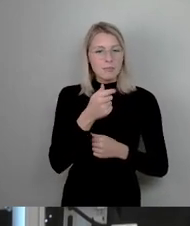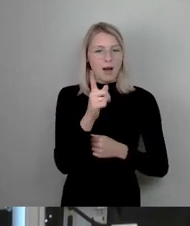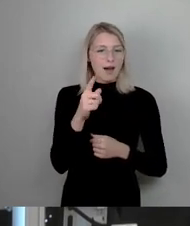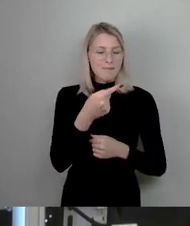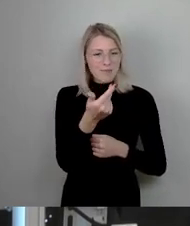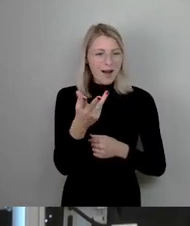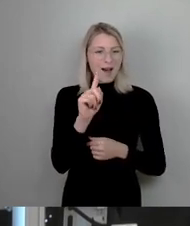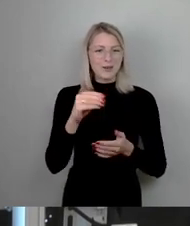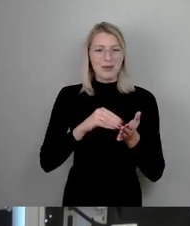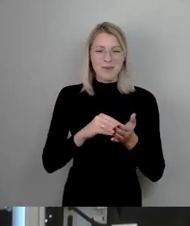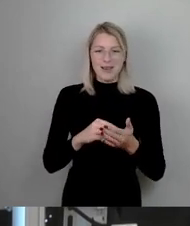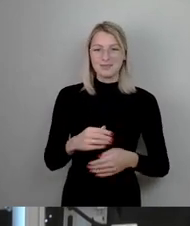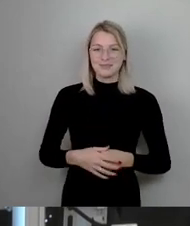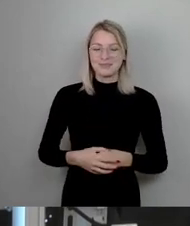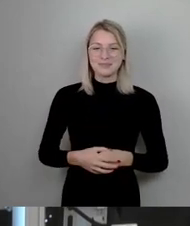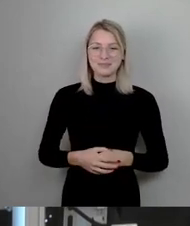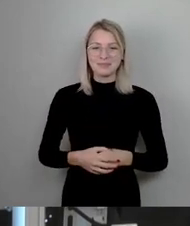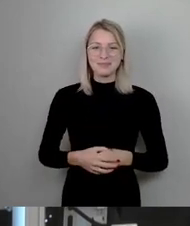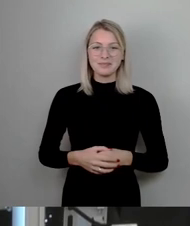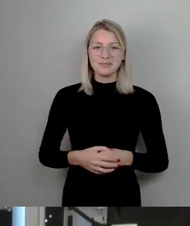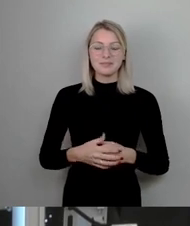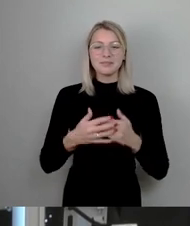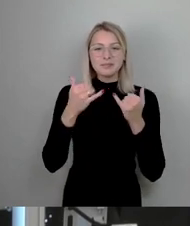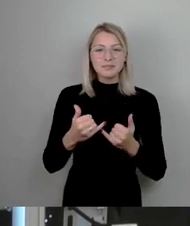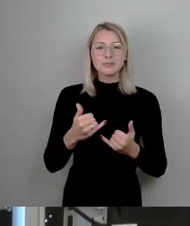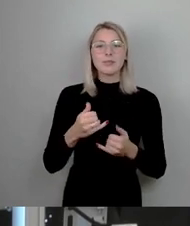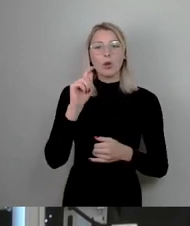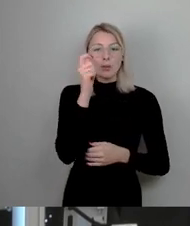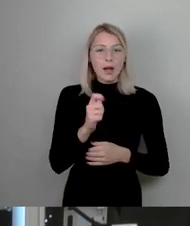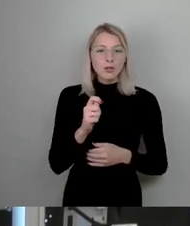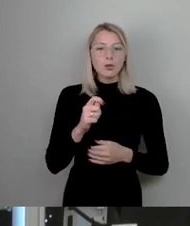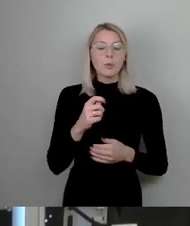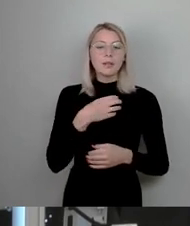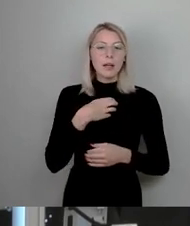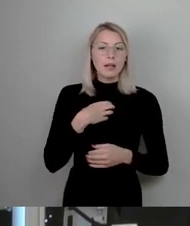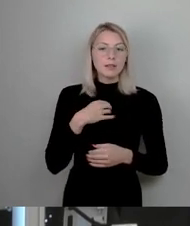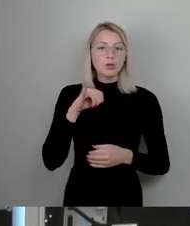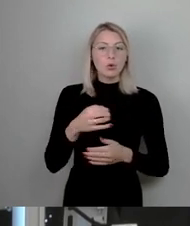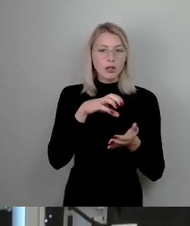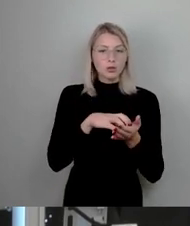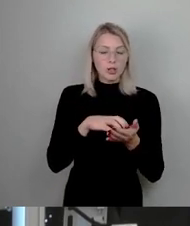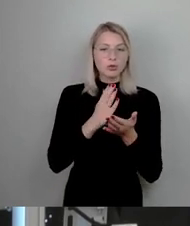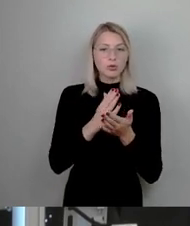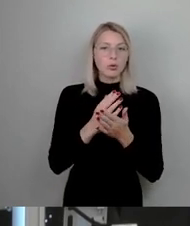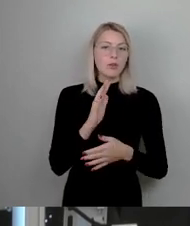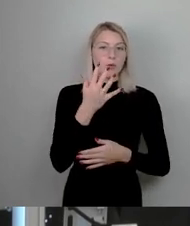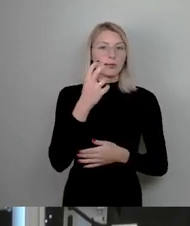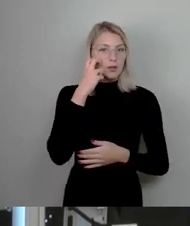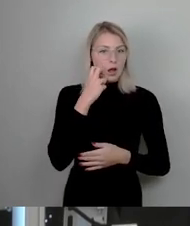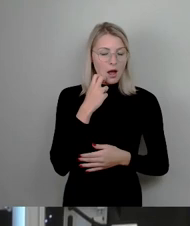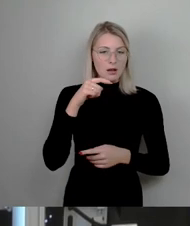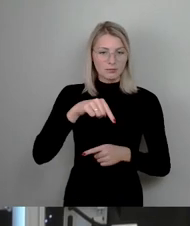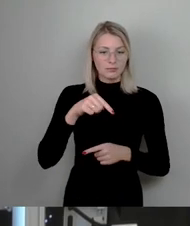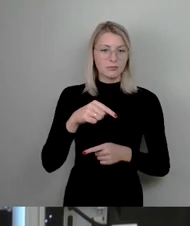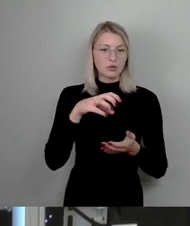Inzwischen befindet sich das Gymnasium Dresden-Johanstadt im fünften Lebensjahr am Standort und unsere Schule